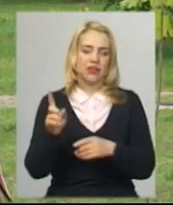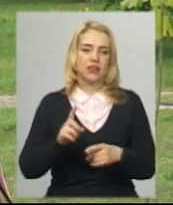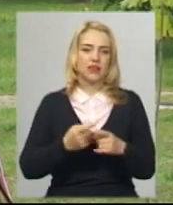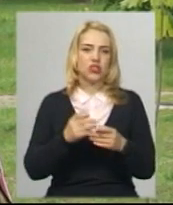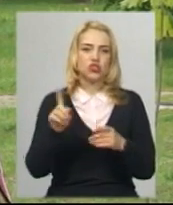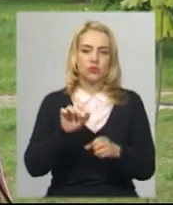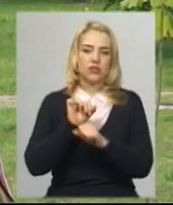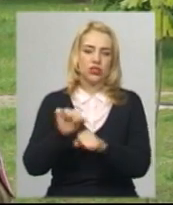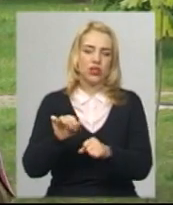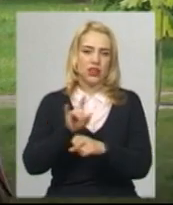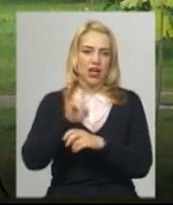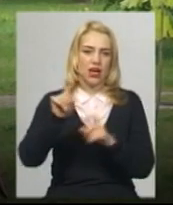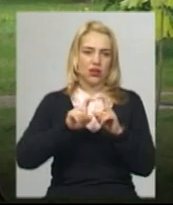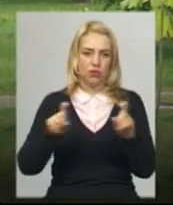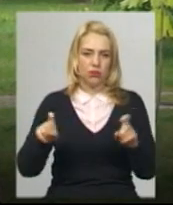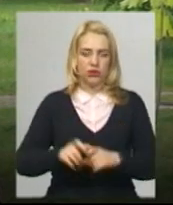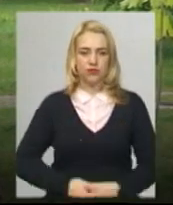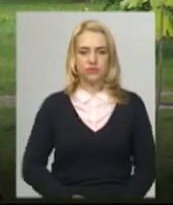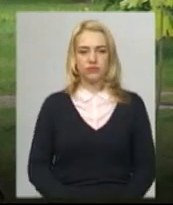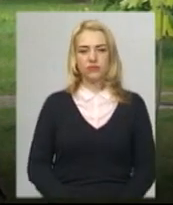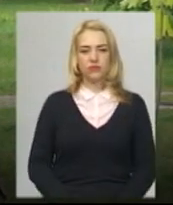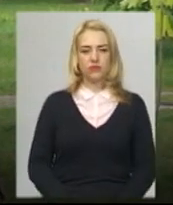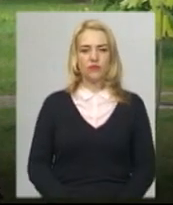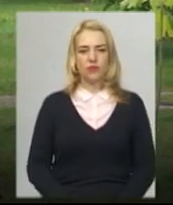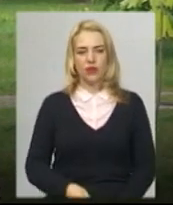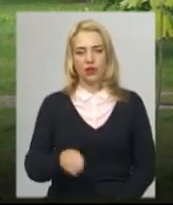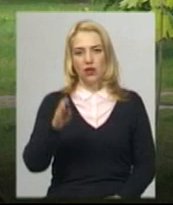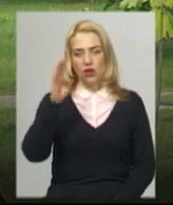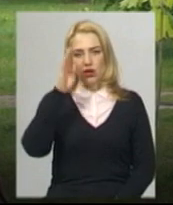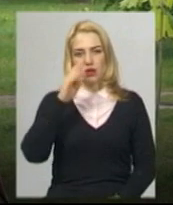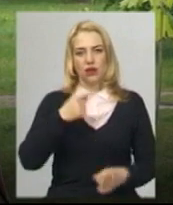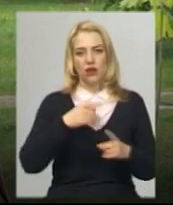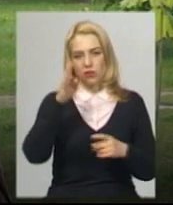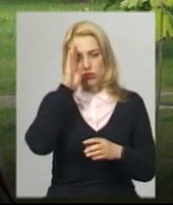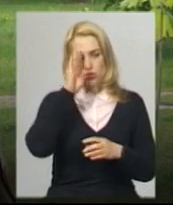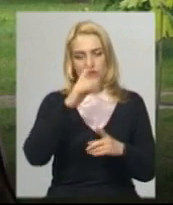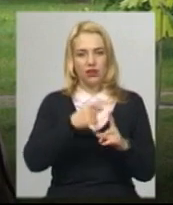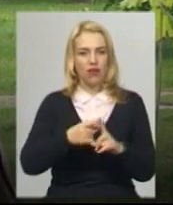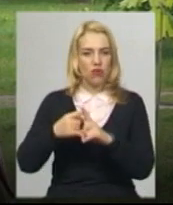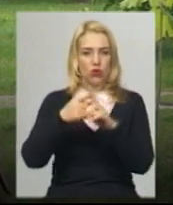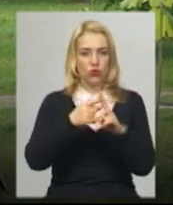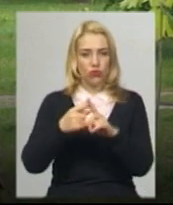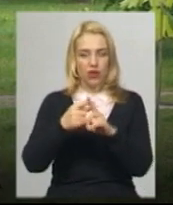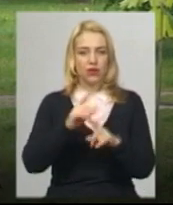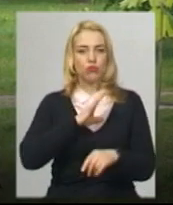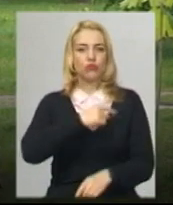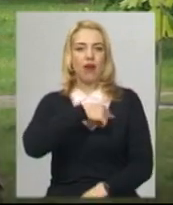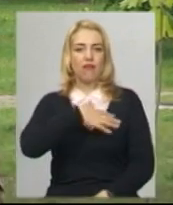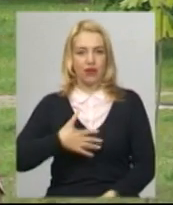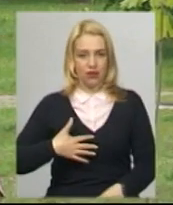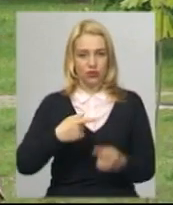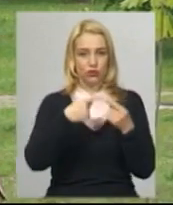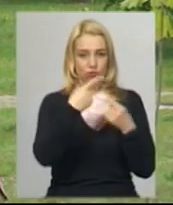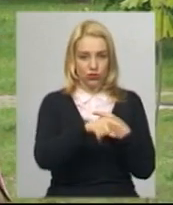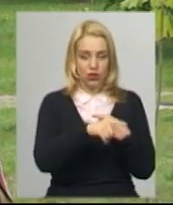коли проходив покійний капітан Іванов, він на той момент був коригувальником артилерійського вогню. І він заходить і